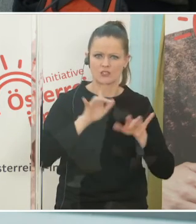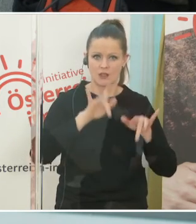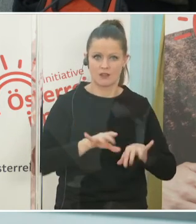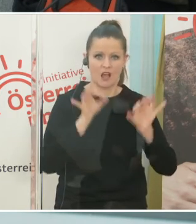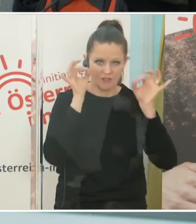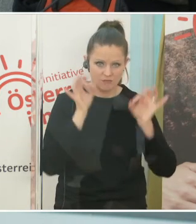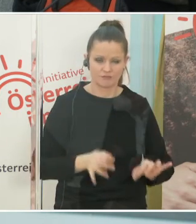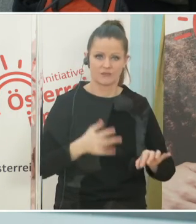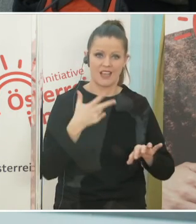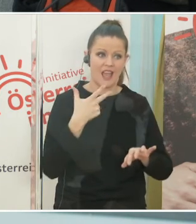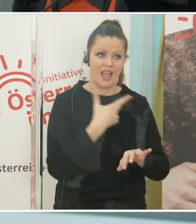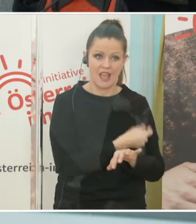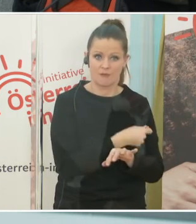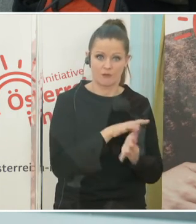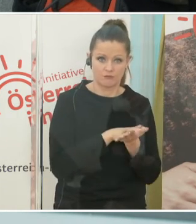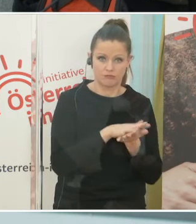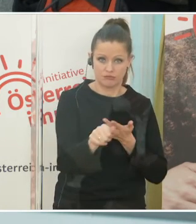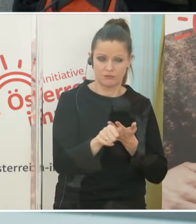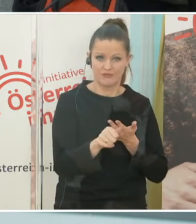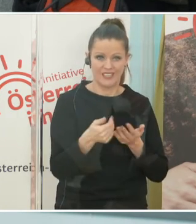verimpft werden, also dass keine Dosen überbleiben?